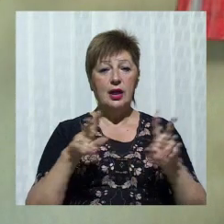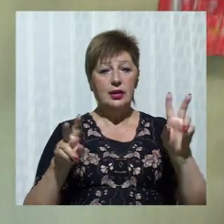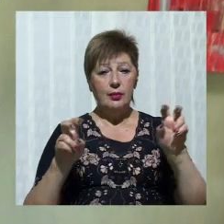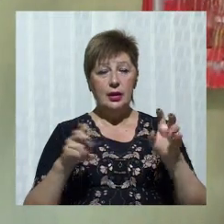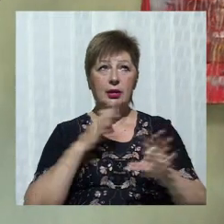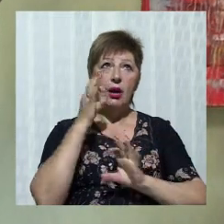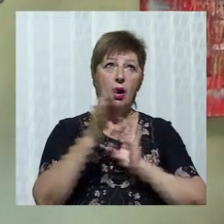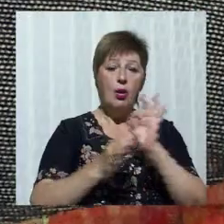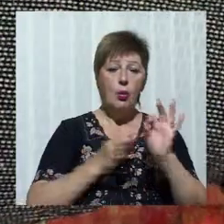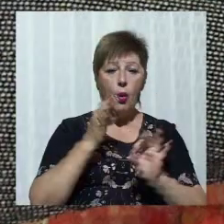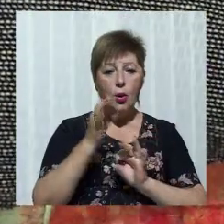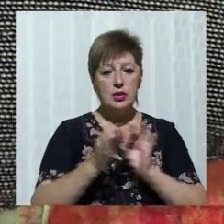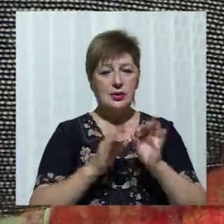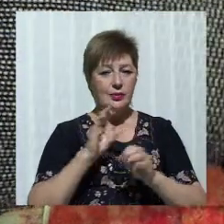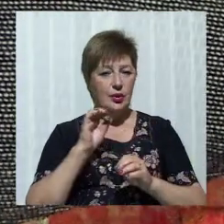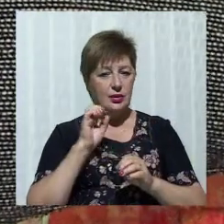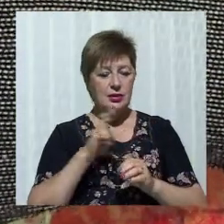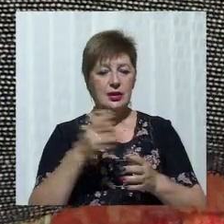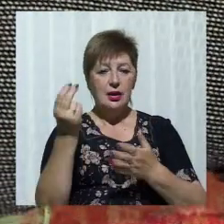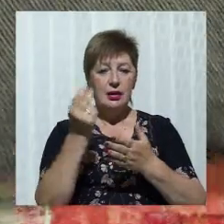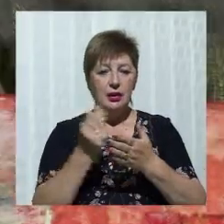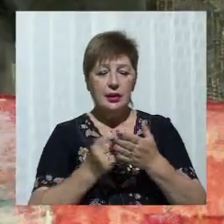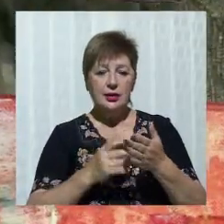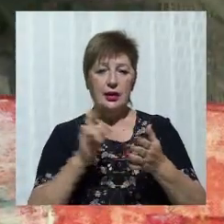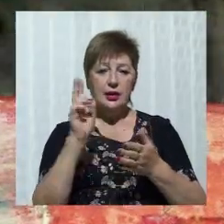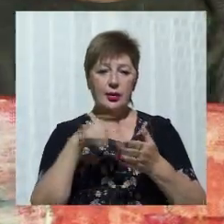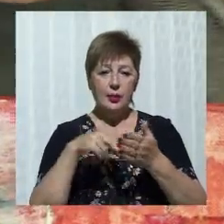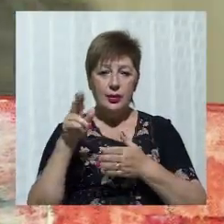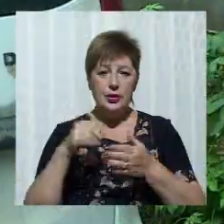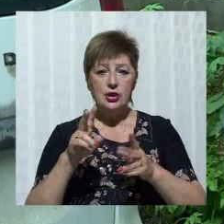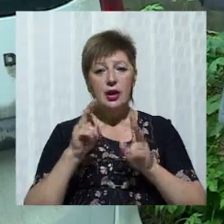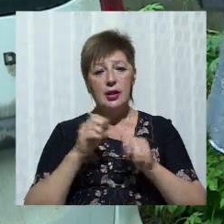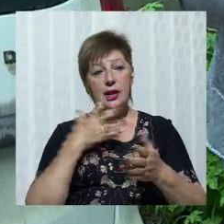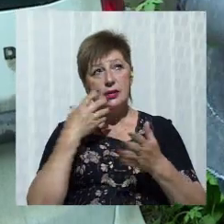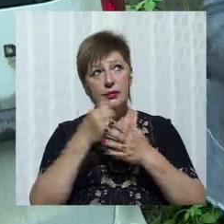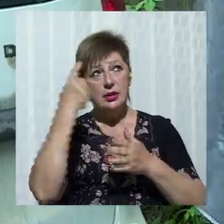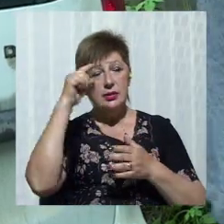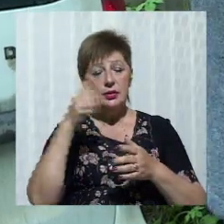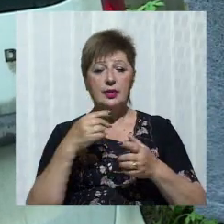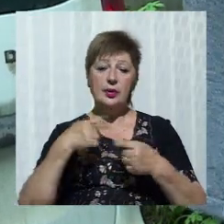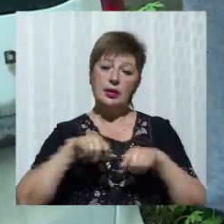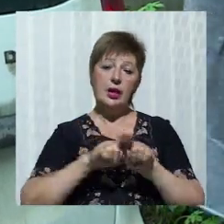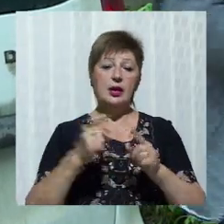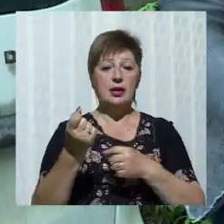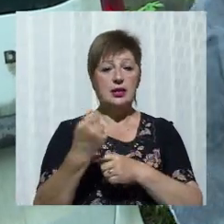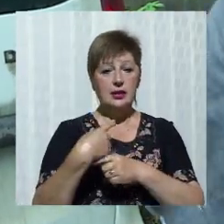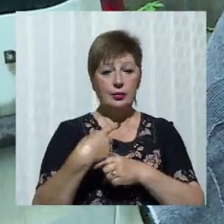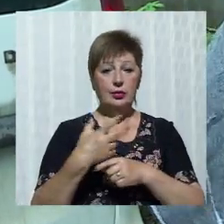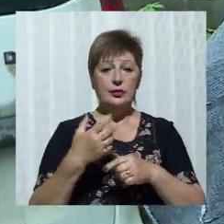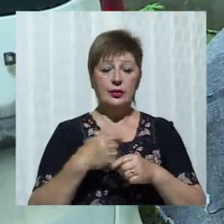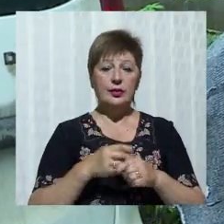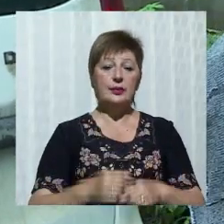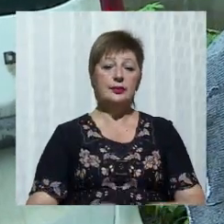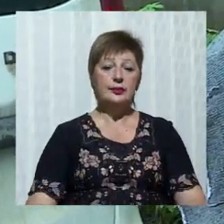космос з елементами сюрреалізму. Картини пише як за власною ініціативою, так і на замовлення. Задумка досить проста. Навалюю тут планетку